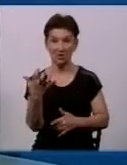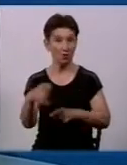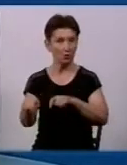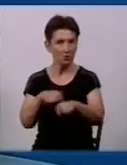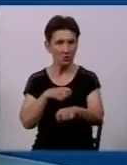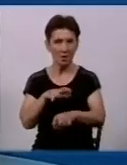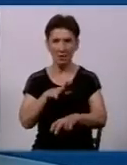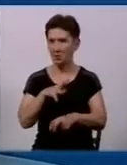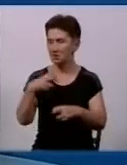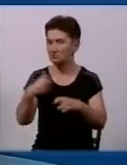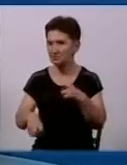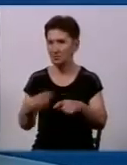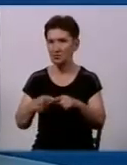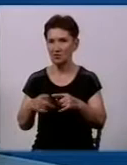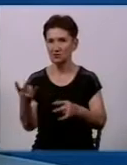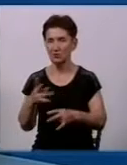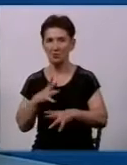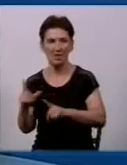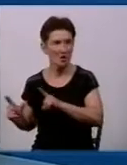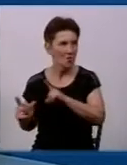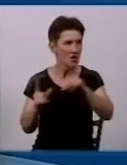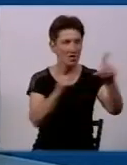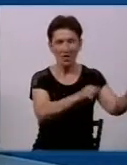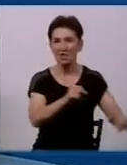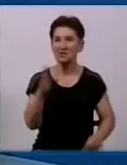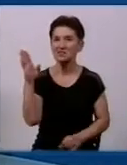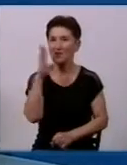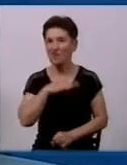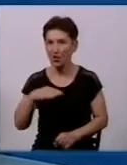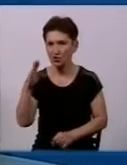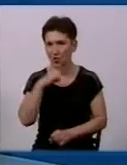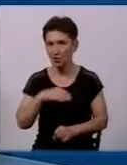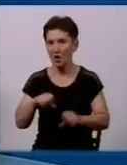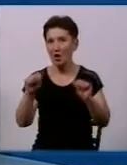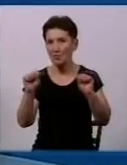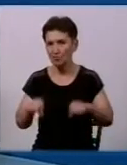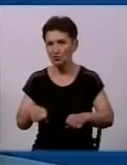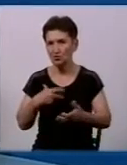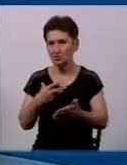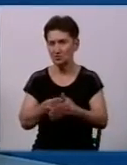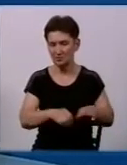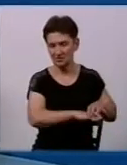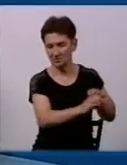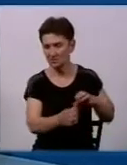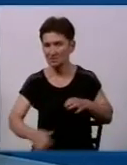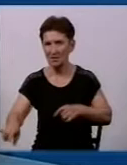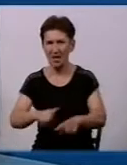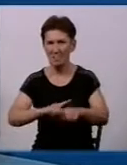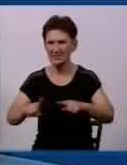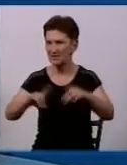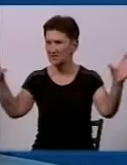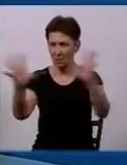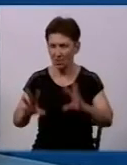були несправними і доводилося їздити за водою на відстань понад один кілометр. Можливості прокласти рукавну лінію і швидше ліквідувати пожежу